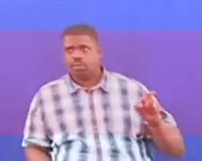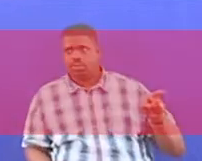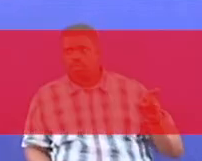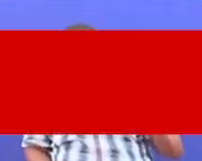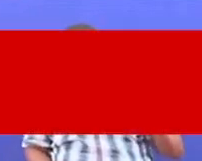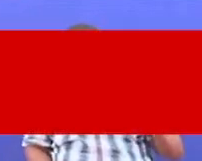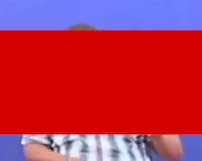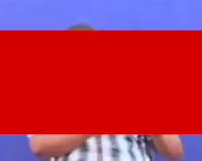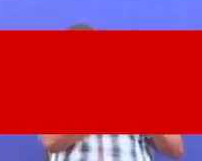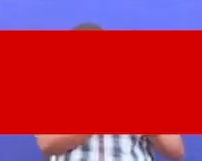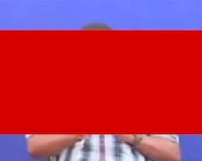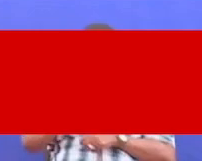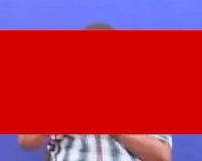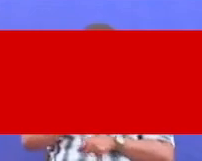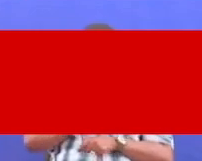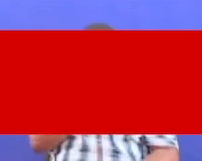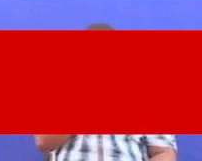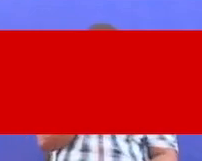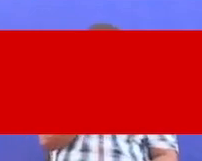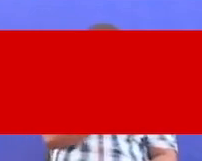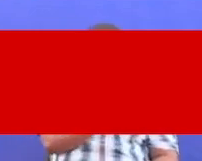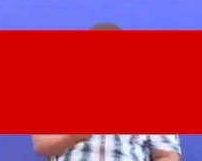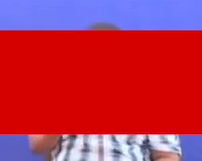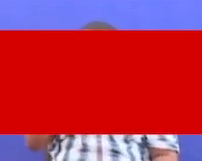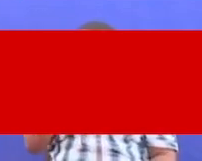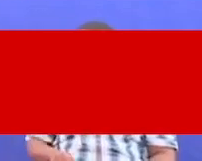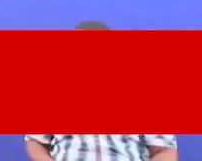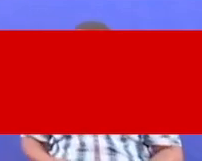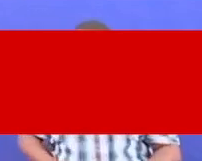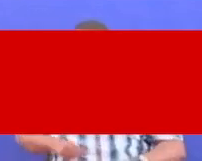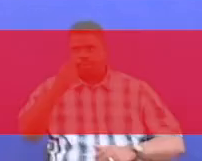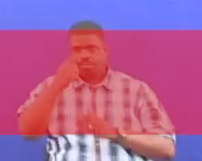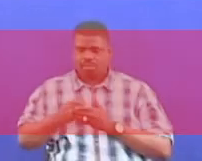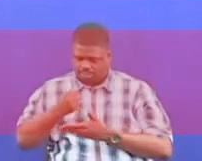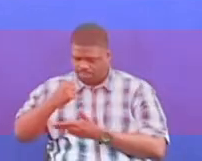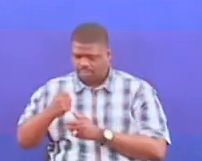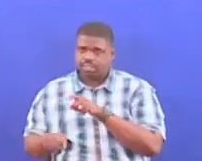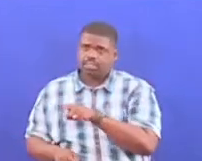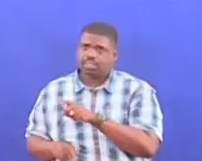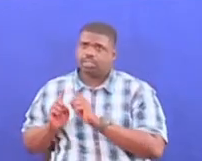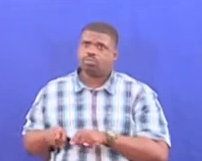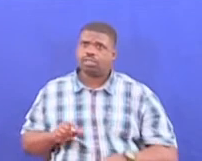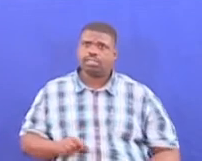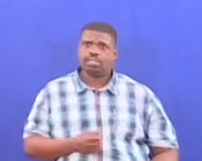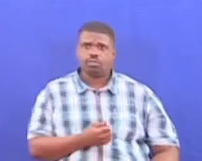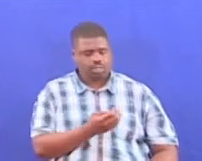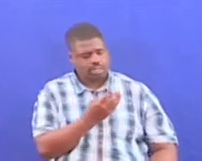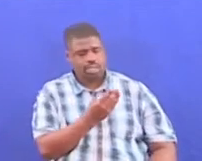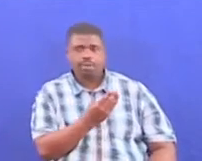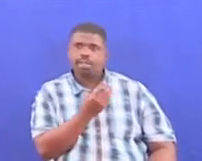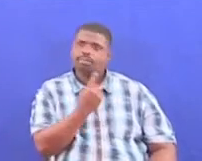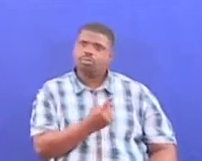kwa mpango wa mwaka F2, 22, 23 kwa maana ya budget, tuikuwa na budget ya tirionia rubena